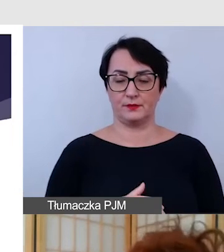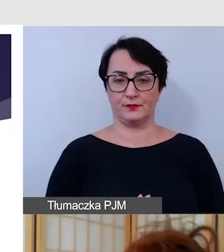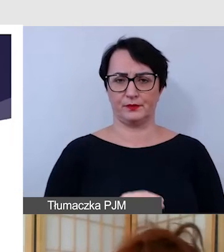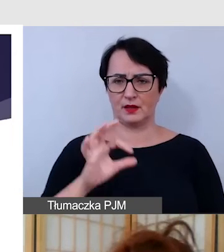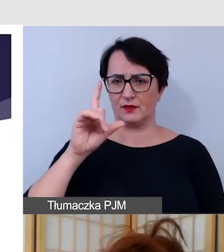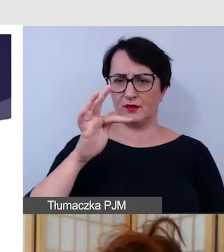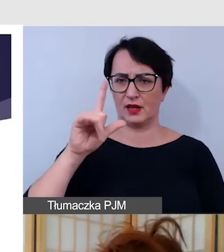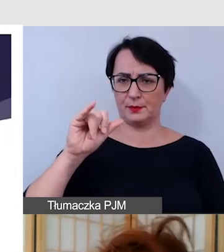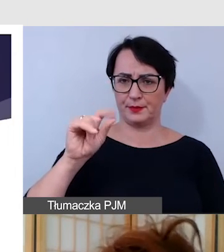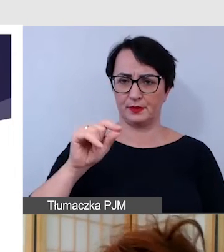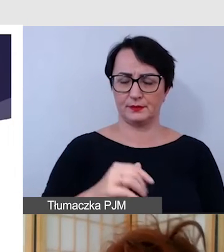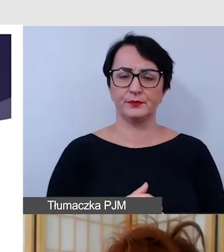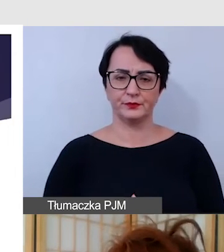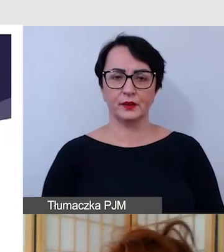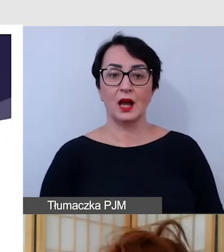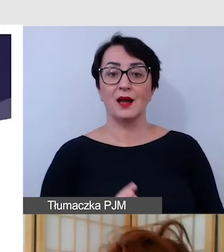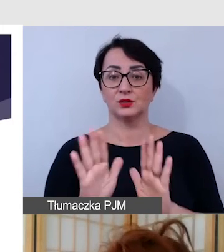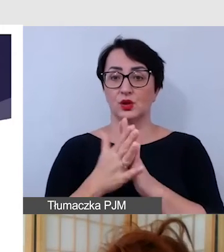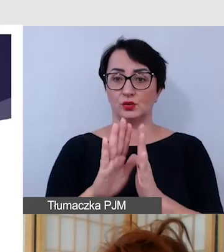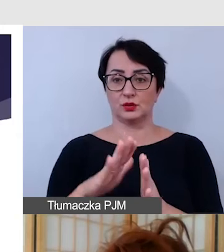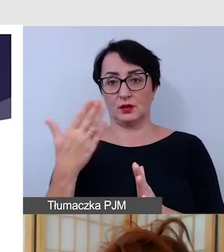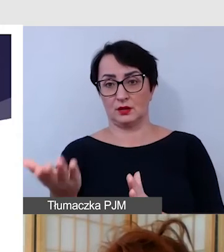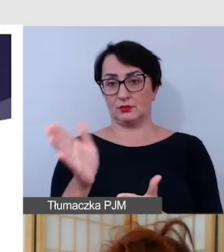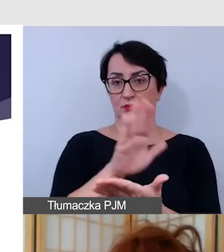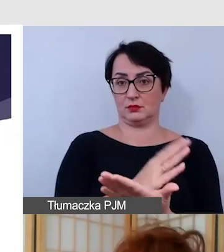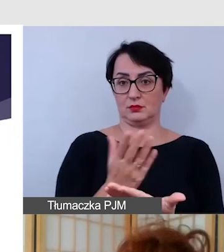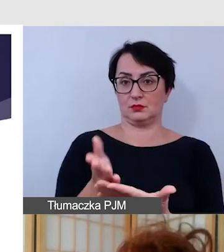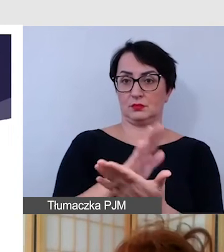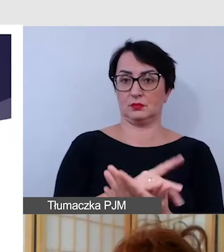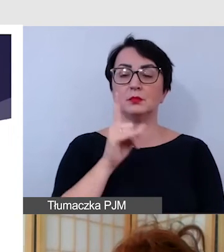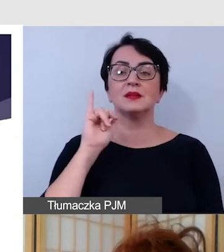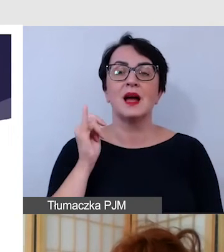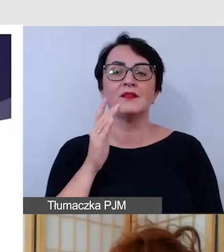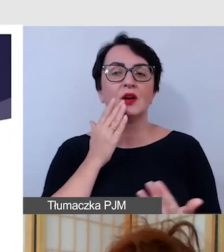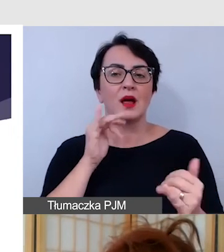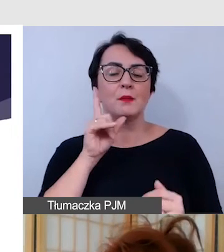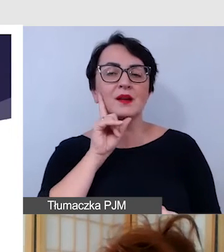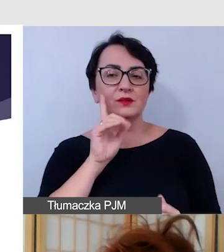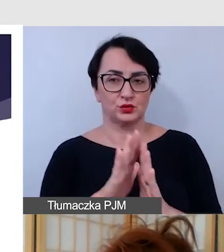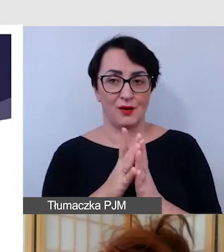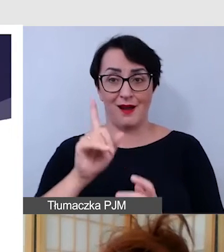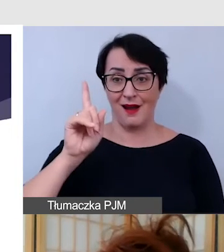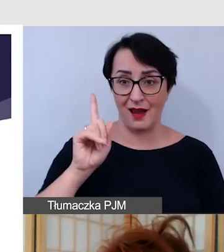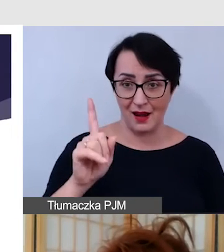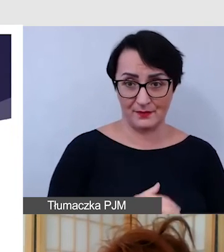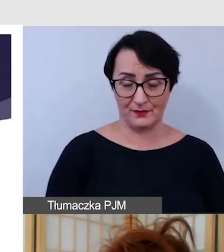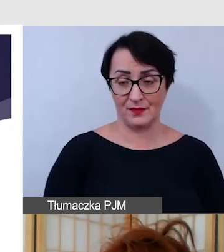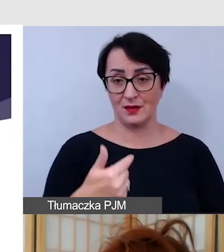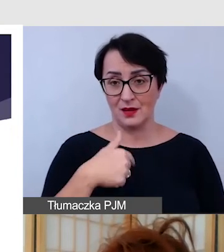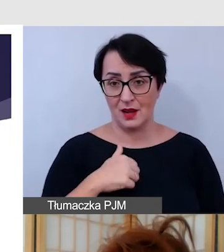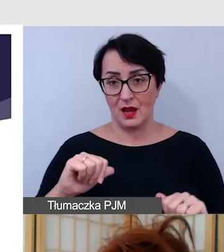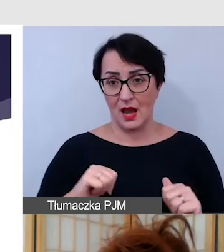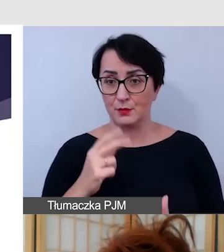przewraca z prawej na lewo, taka imitacja prawdziwej książki. Tylko proszę Państwa, ja, żeby cokolwiek przeczytać,